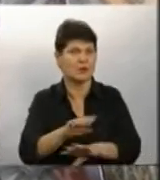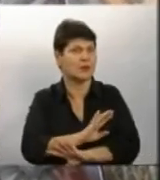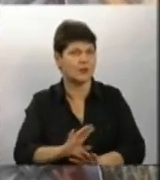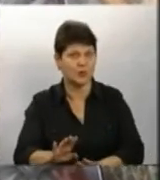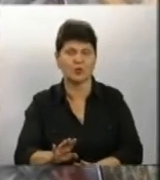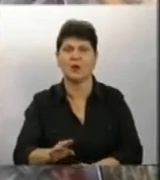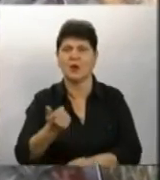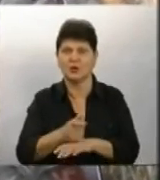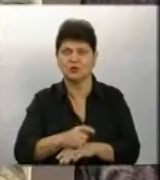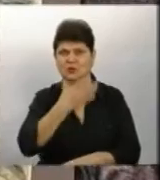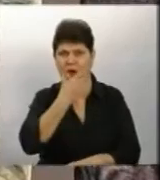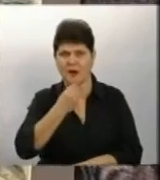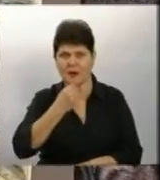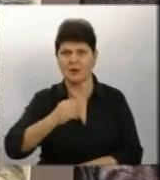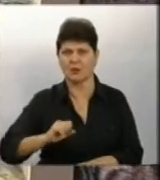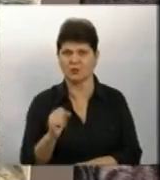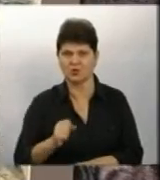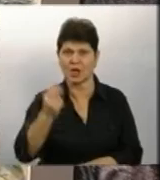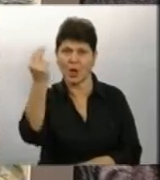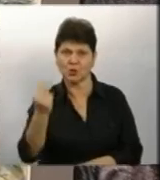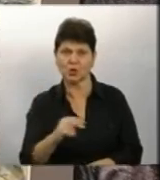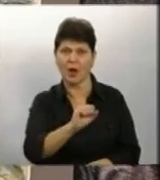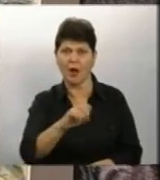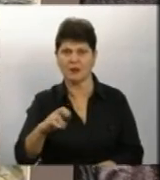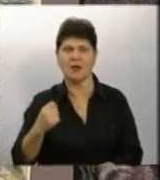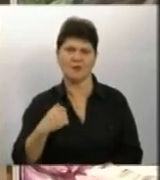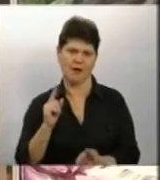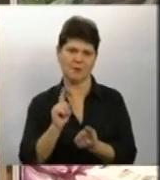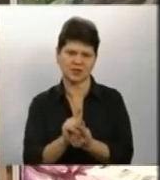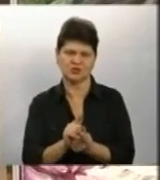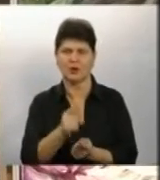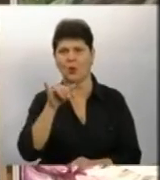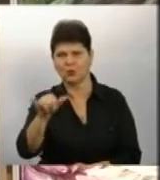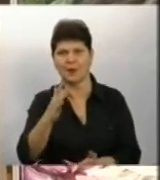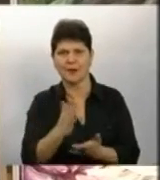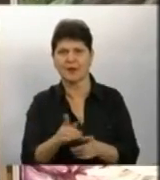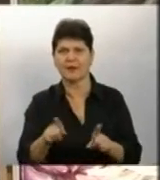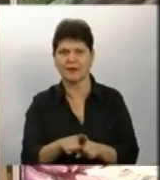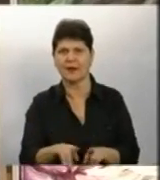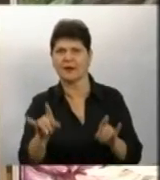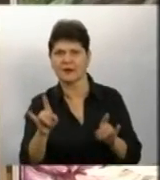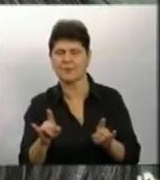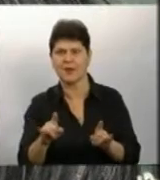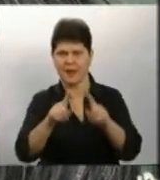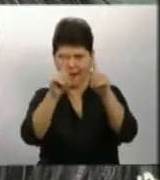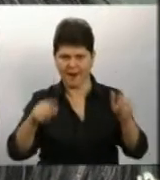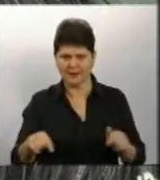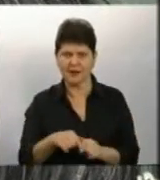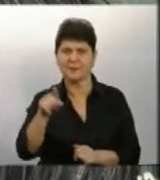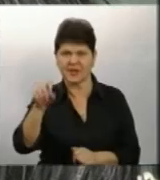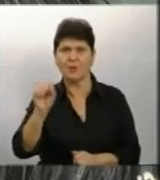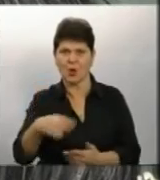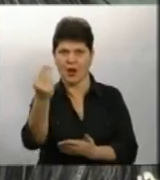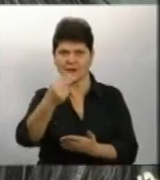дуже гарно дружили з художницею Анною Я до неї підійшла і кажу, дивись, в тебе є таких крутих шість картин, чи могла б ти